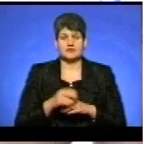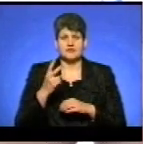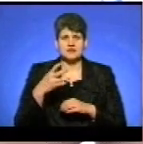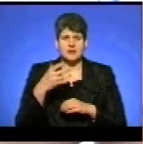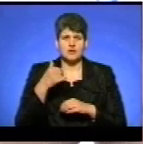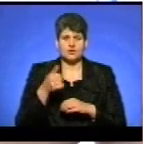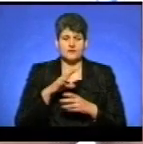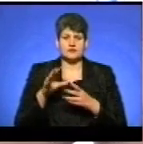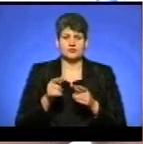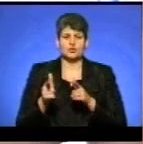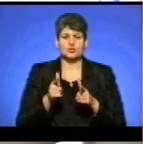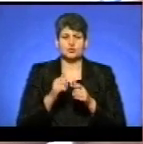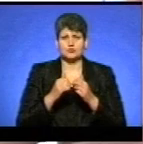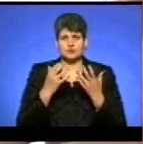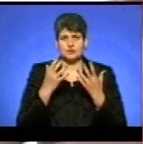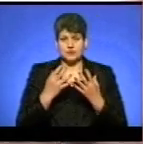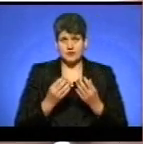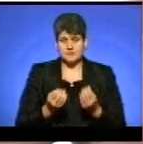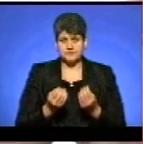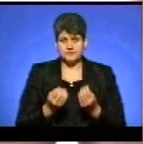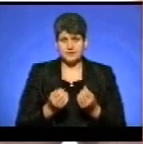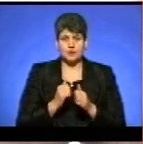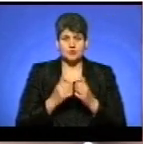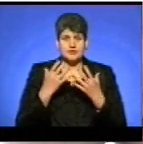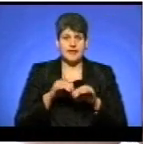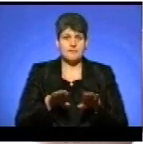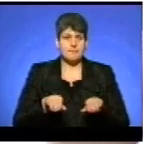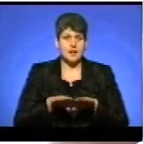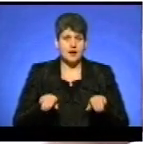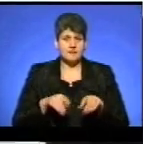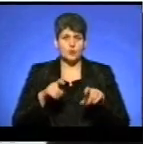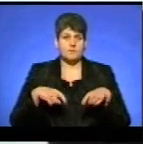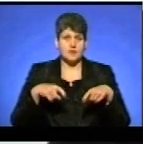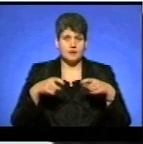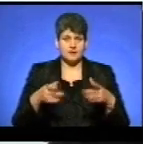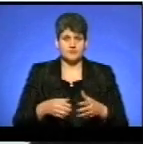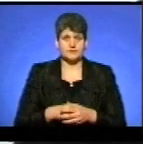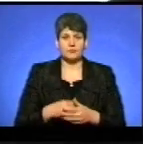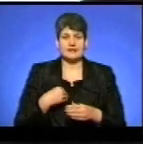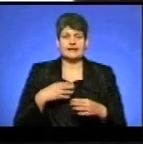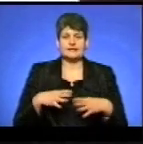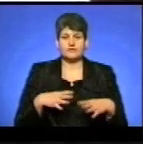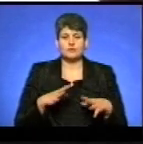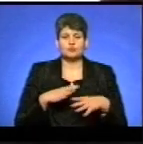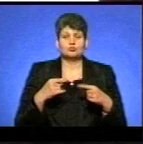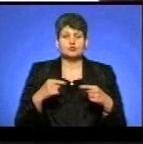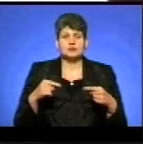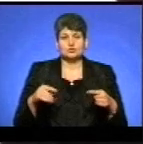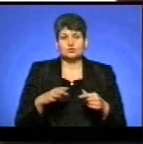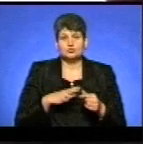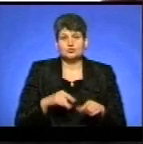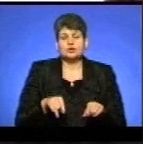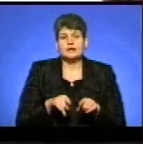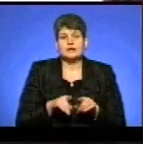років готуюся кожен день, тому що кожен день плаваю, бігаю. У мене на треніровках по-різному було. Було таке,